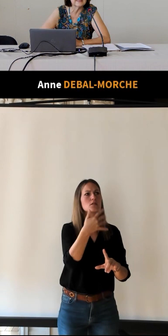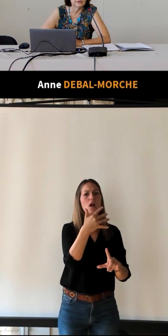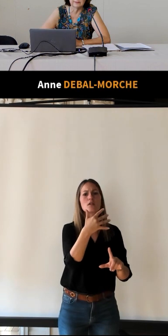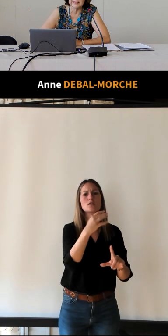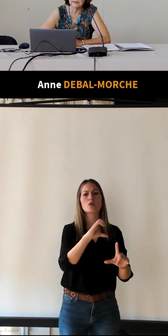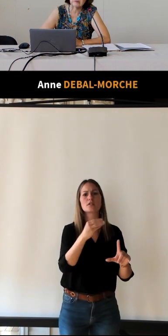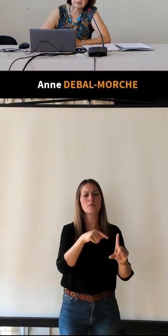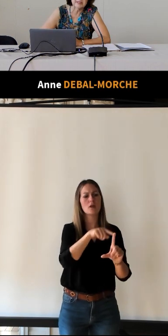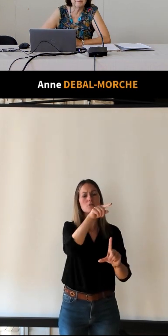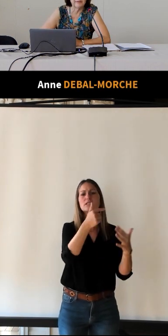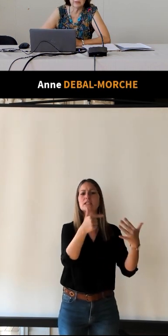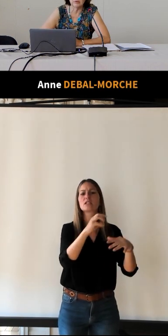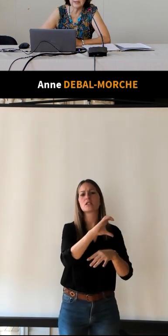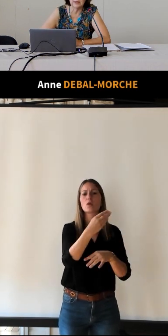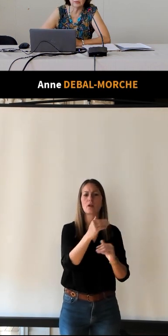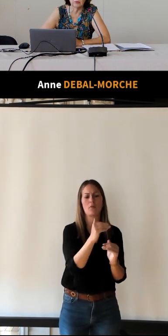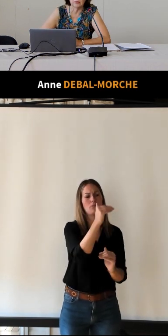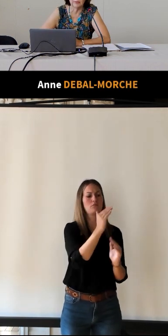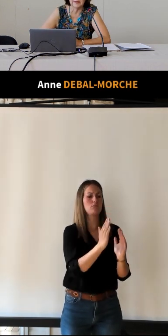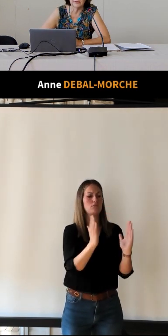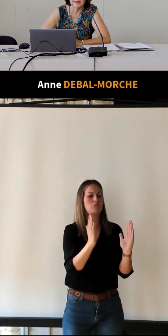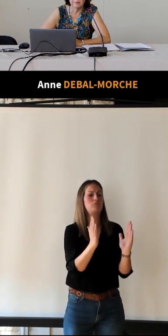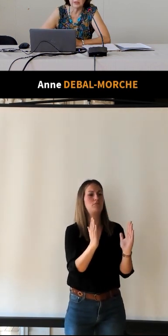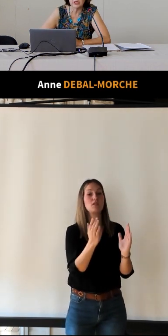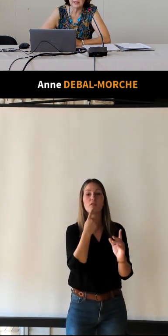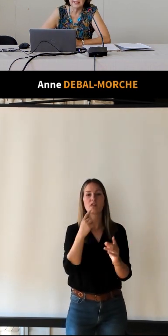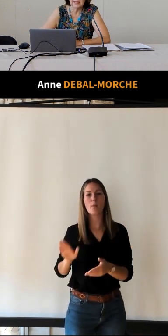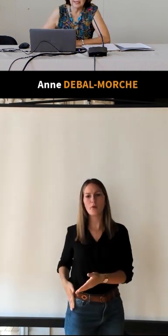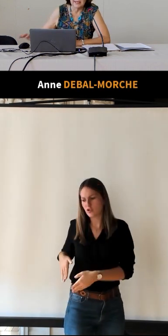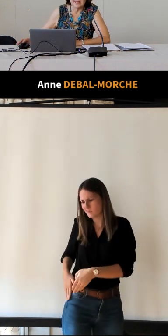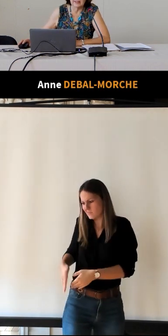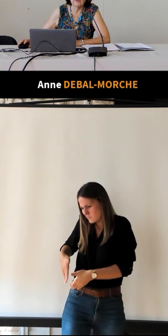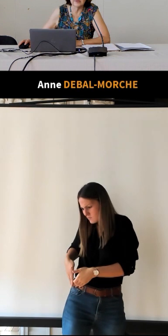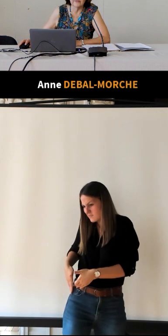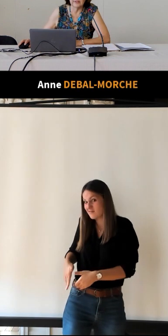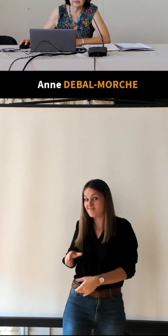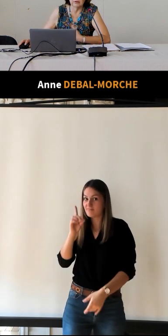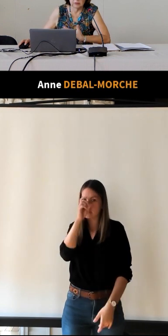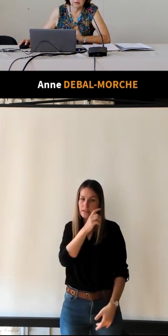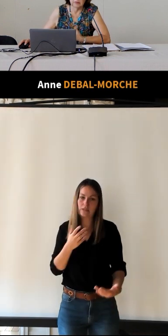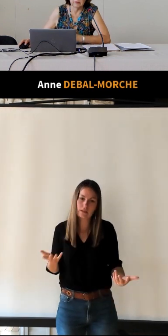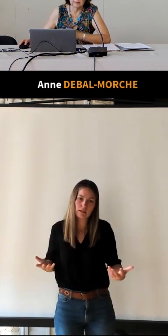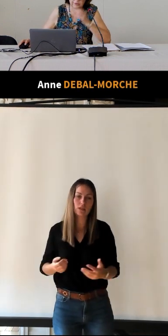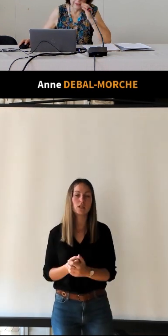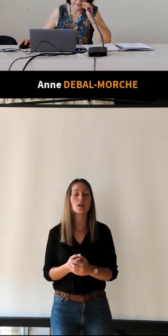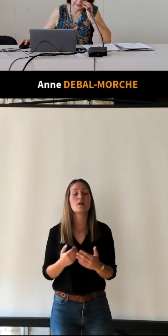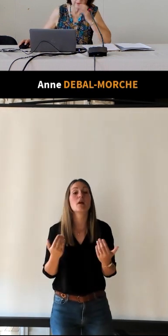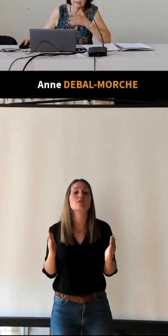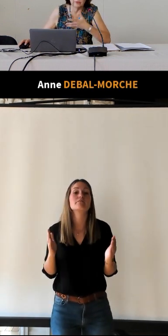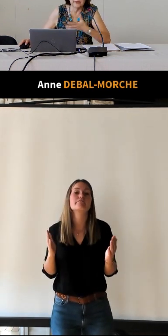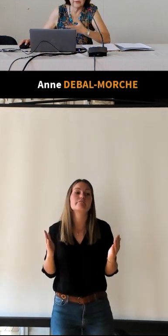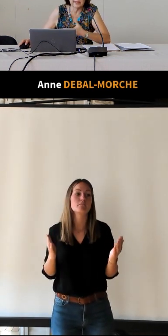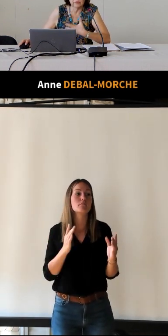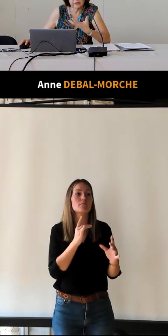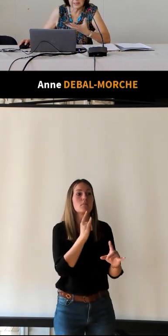17 centimètres, donc, ce n'est pas vraiment le guide qu'on peut mettre dans sa poche et alors, vous avez, bon, c'est l